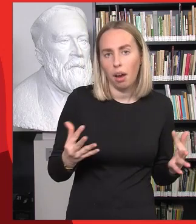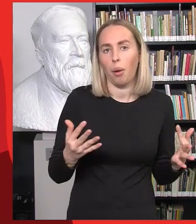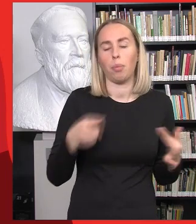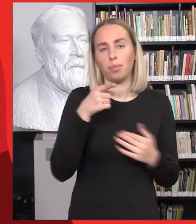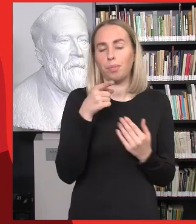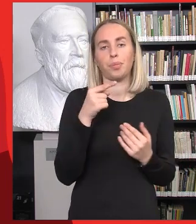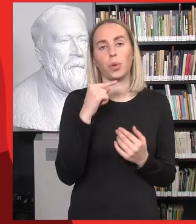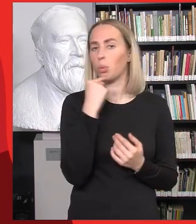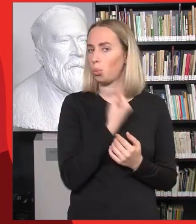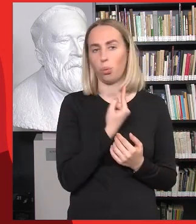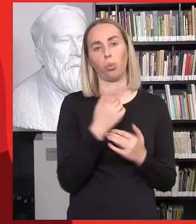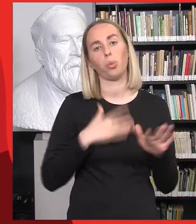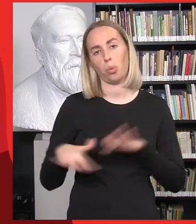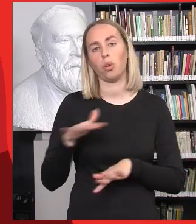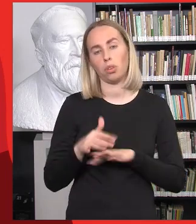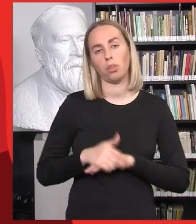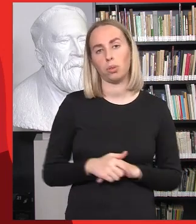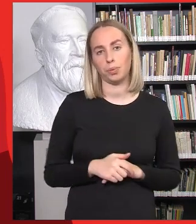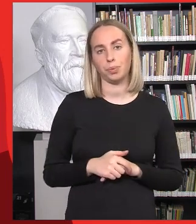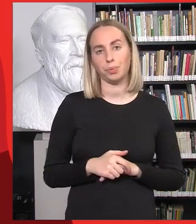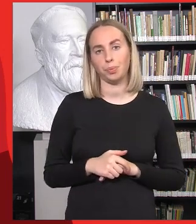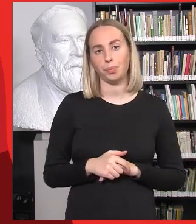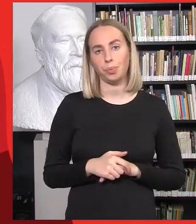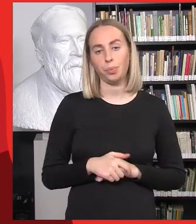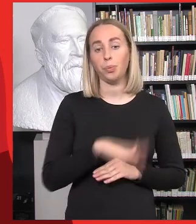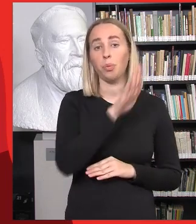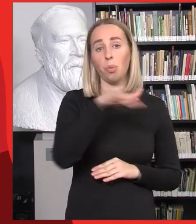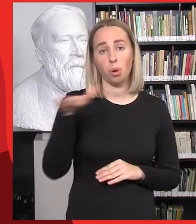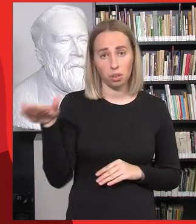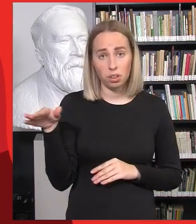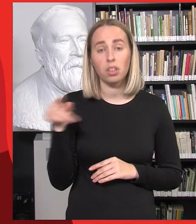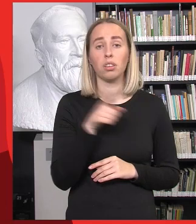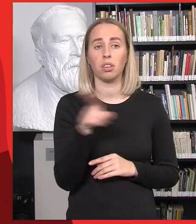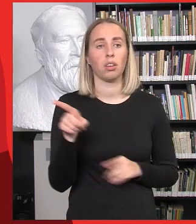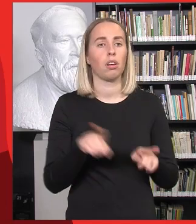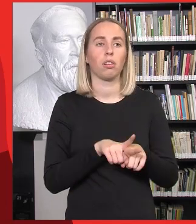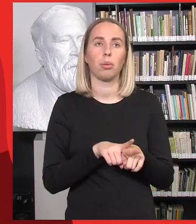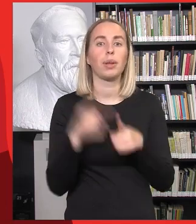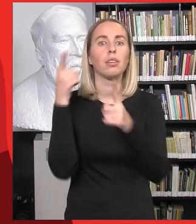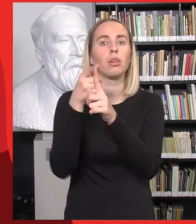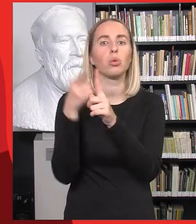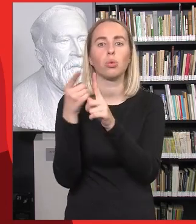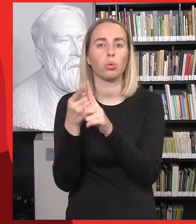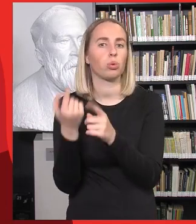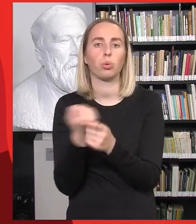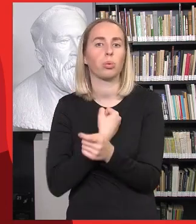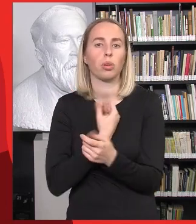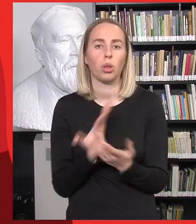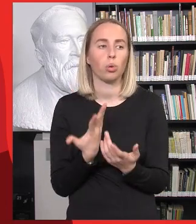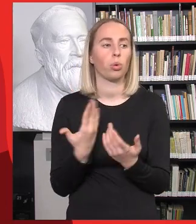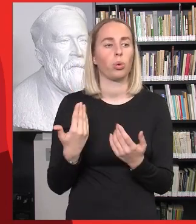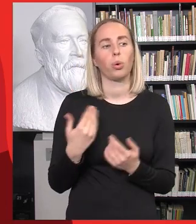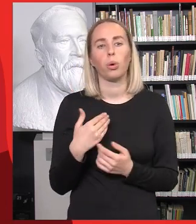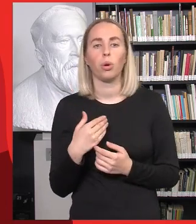sudėtingas procesas šiuo metu. Tai moksleiviai netgi nekelia kažkokiu lūkiščiu, todėl, kad jie norėtų, kad apskritai juos